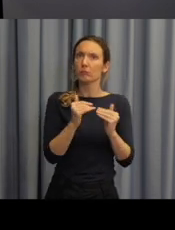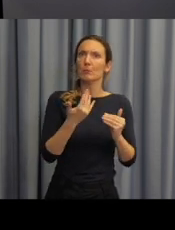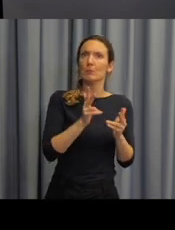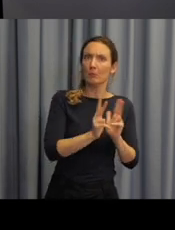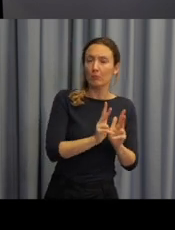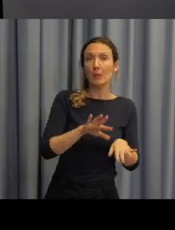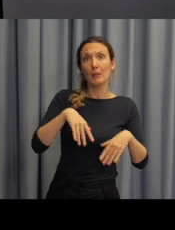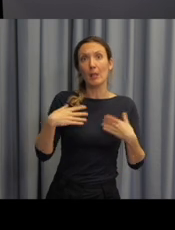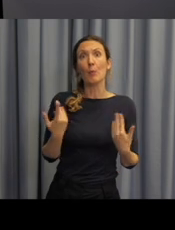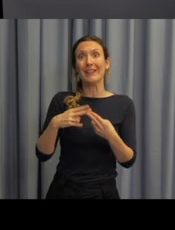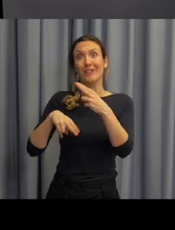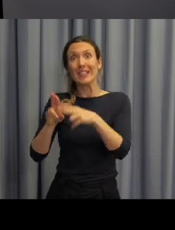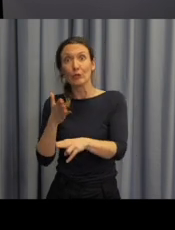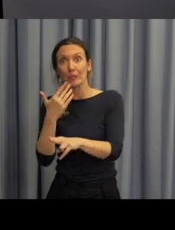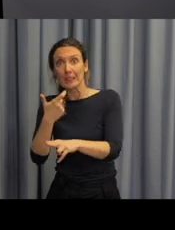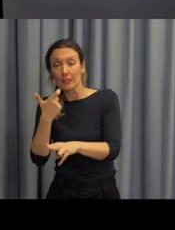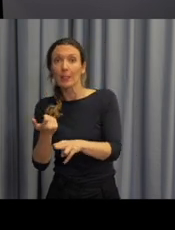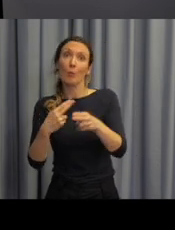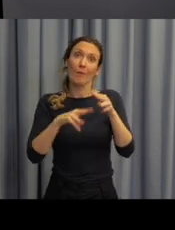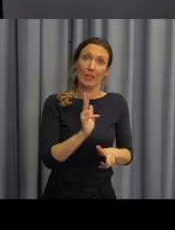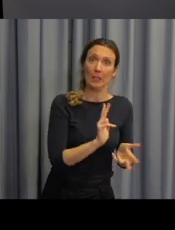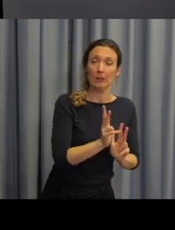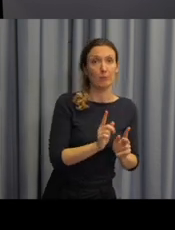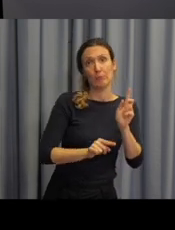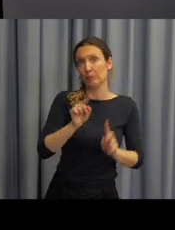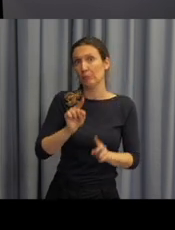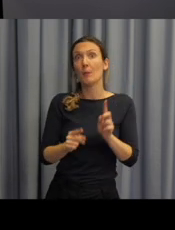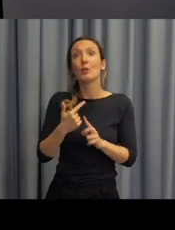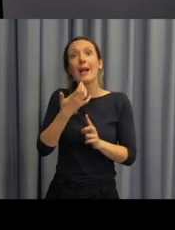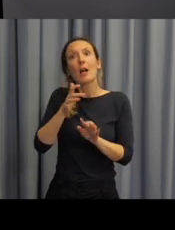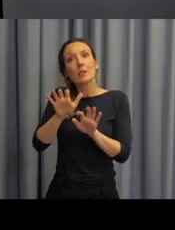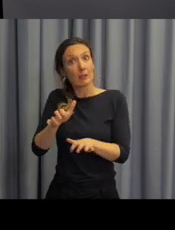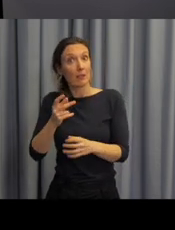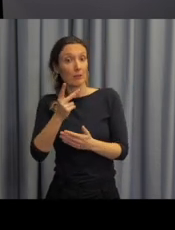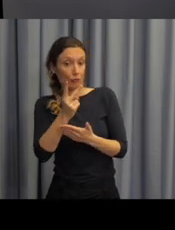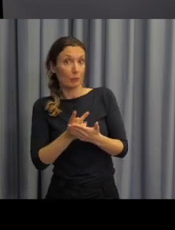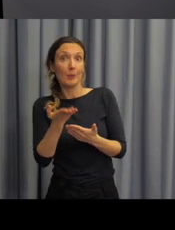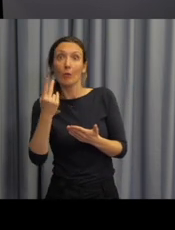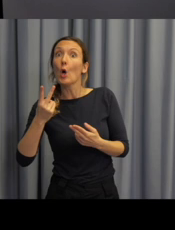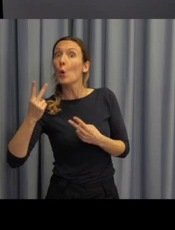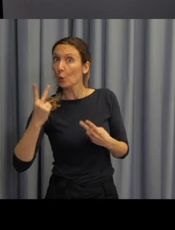žáci čtenému porozuměli. Na dalším slajdu uvidíme